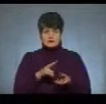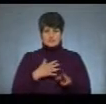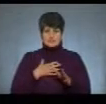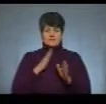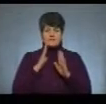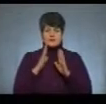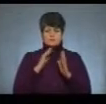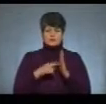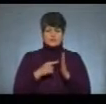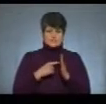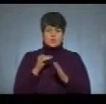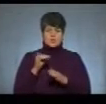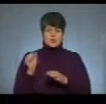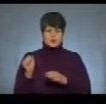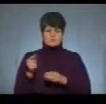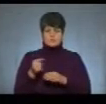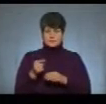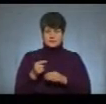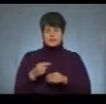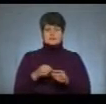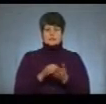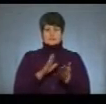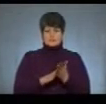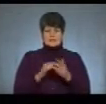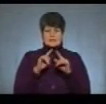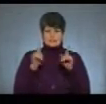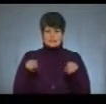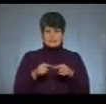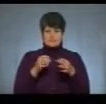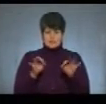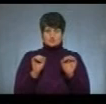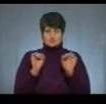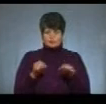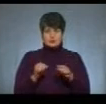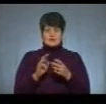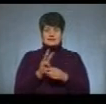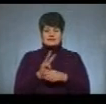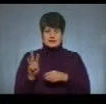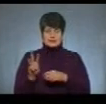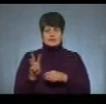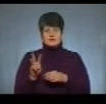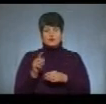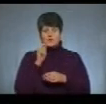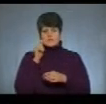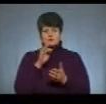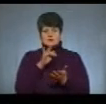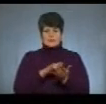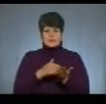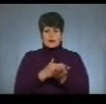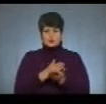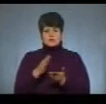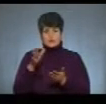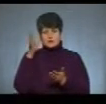фейсбук-сторінці «ЮАй Тернопіль». Зареєструватись на сертифікацію можна буде на сайті Українського центру оцінювання якості освіти з 15